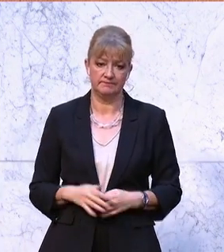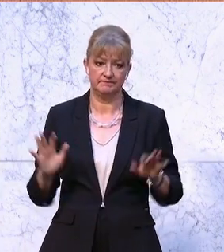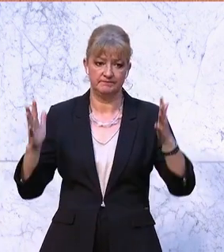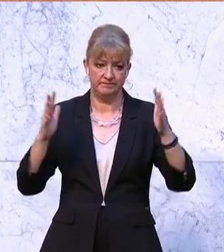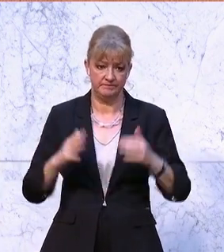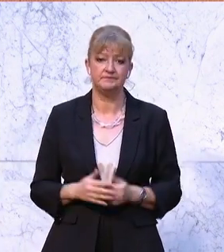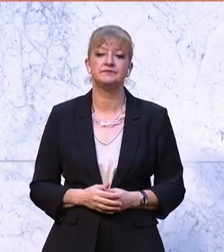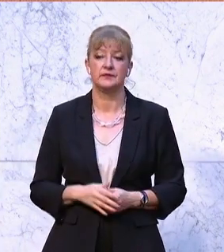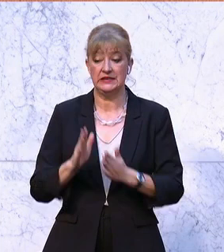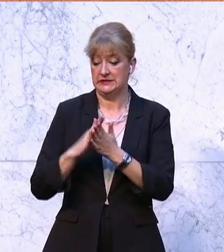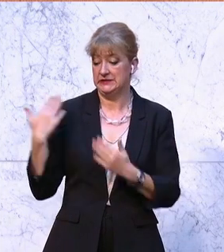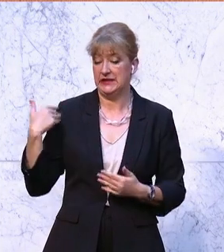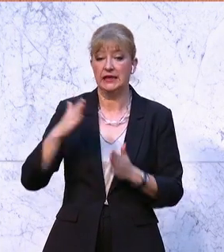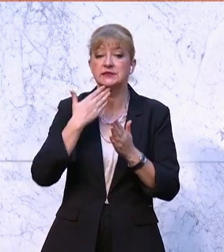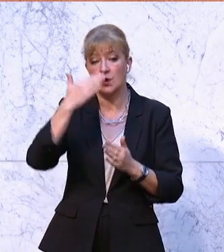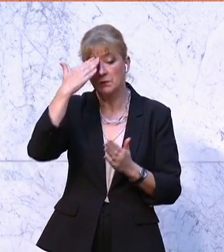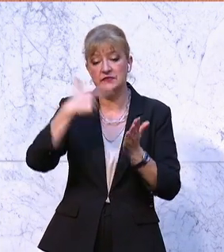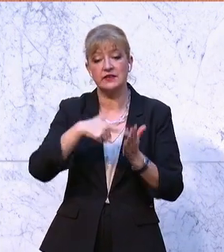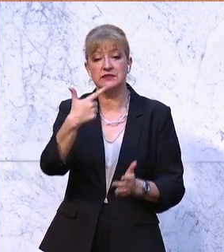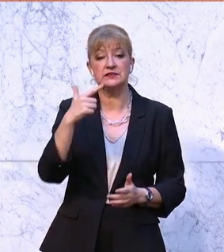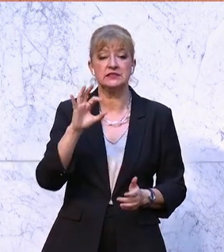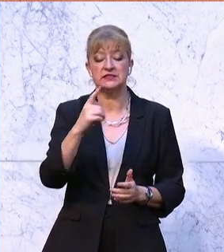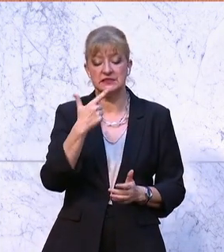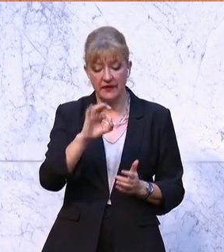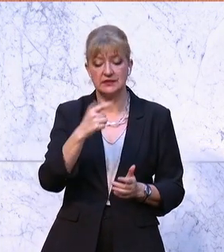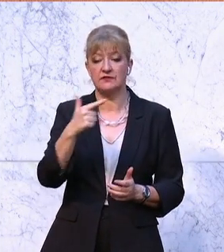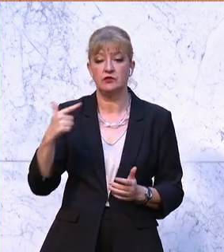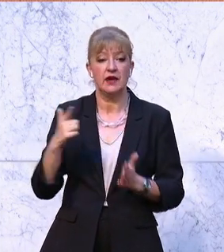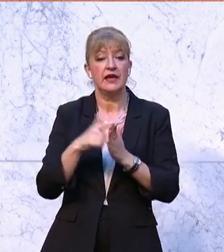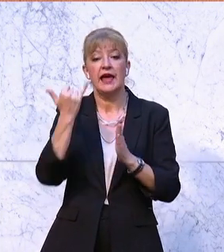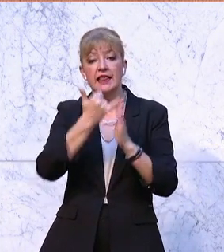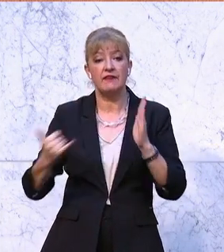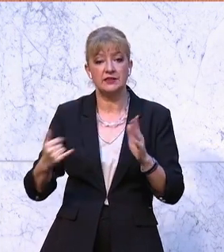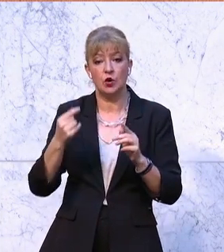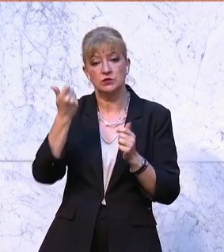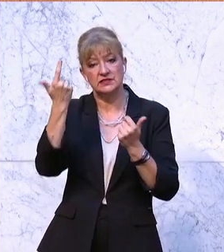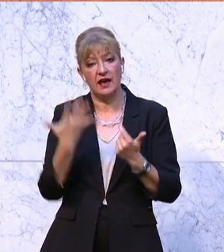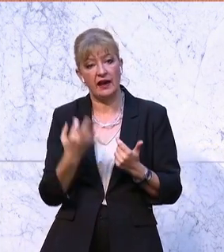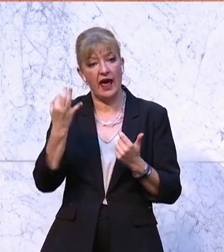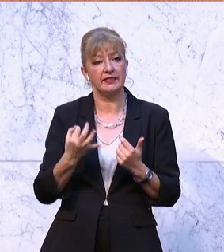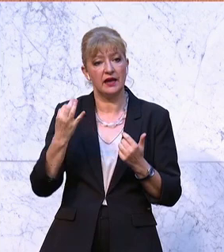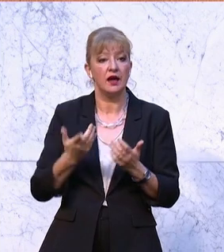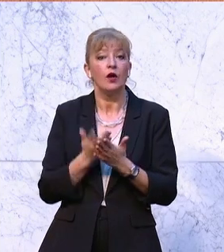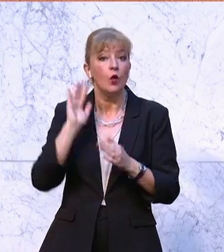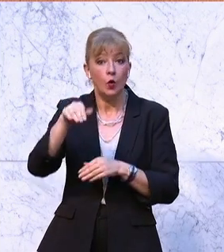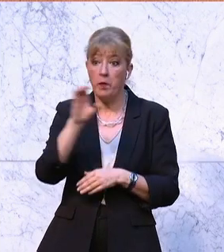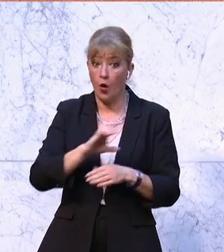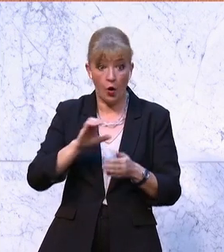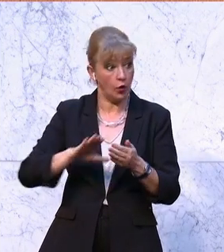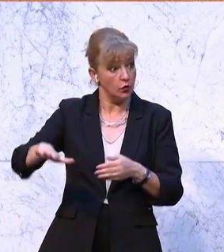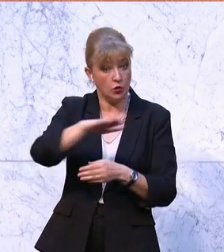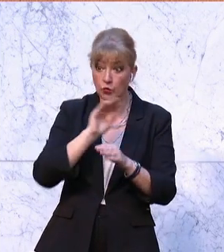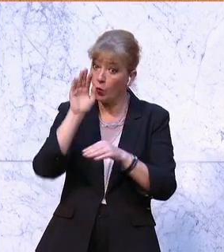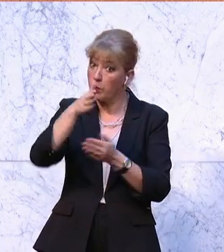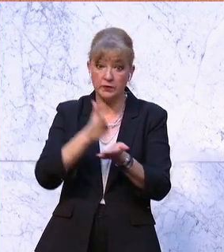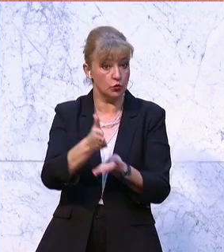Seit Sommer 2022 liegt die Inflationsrate in Österreich über dem Eurozonen-Durchschnitt, aber auch